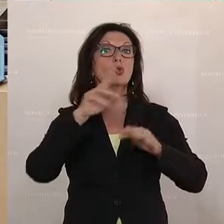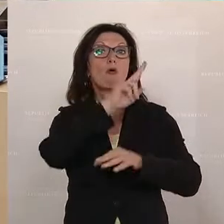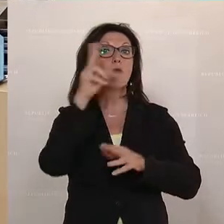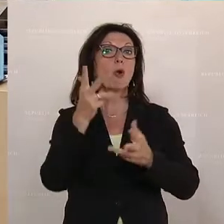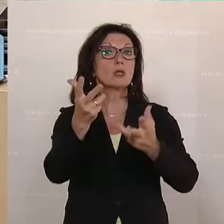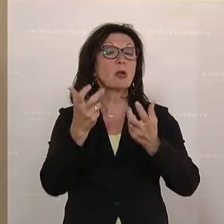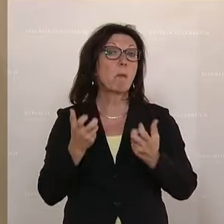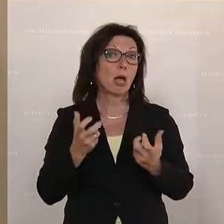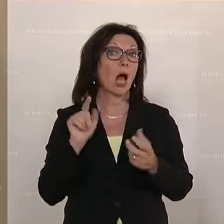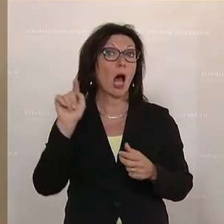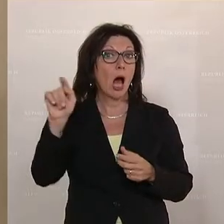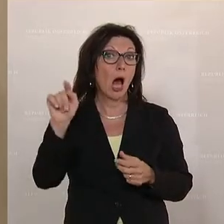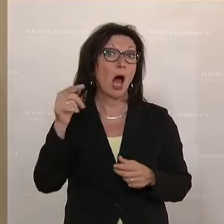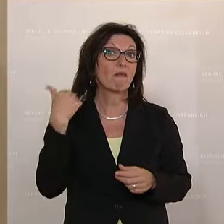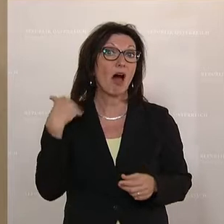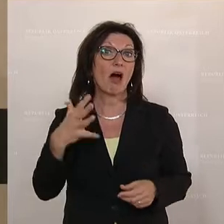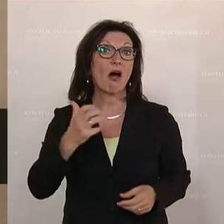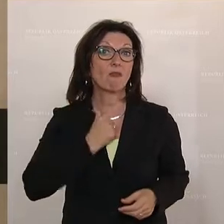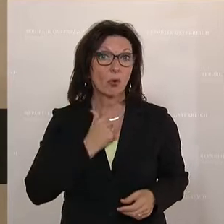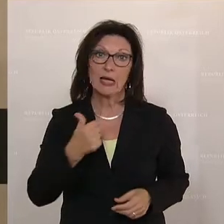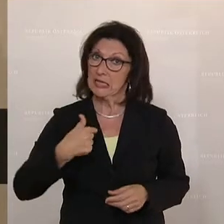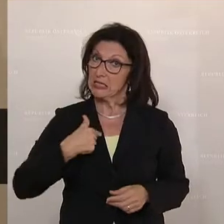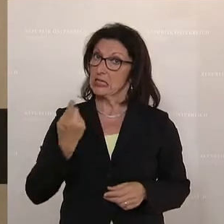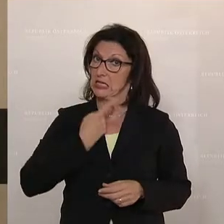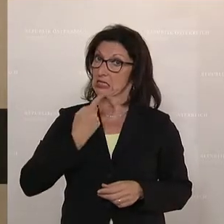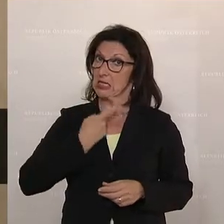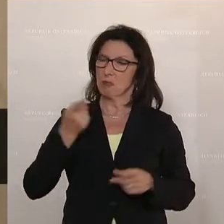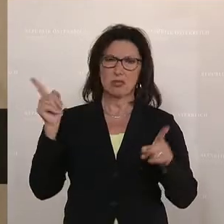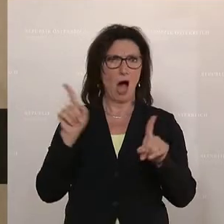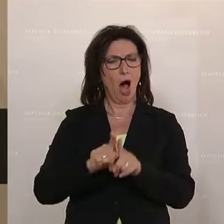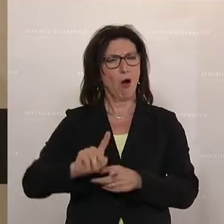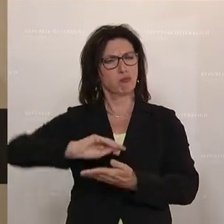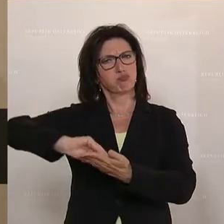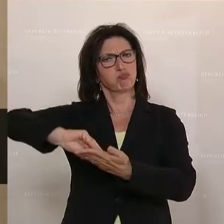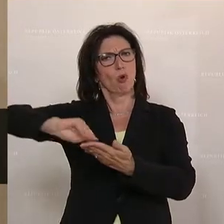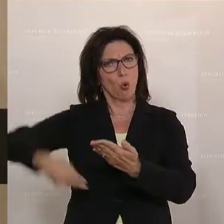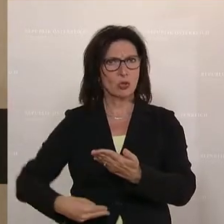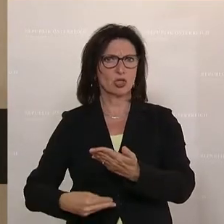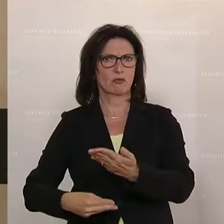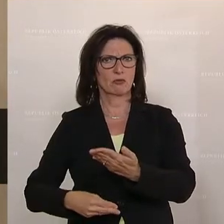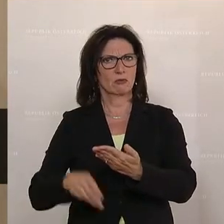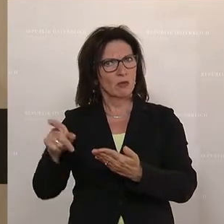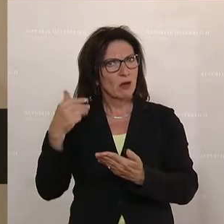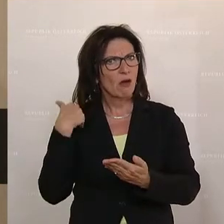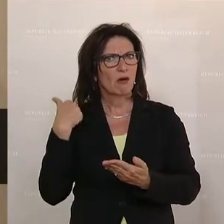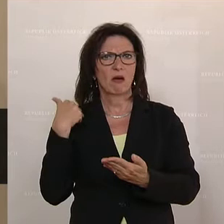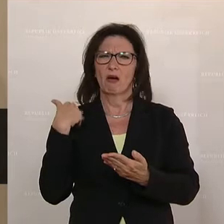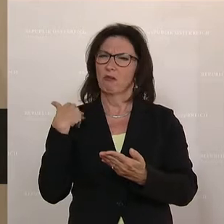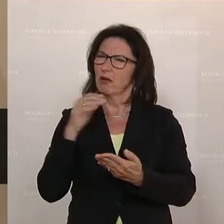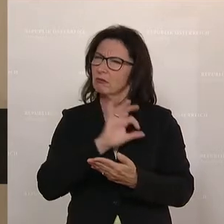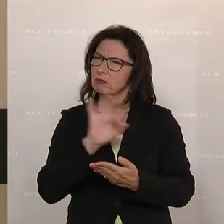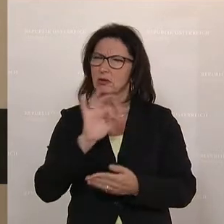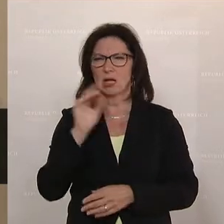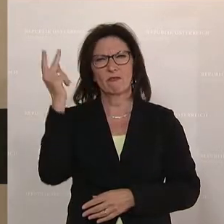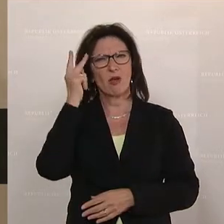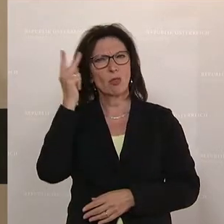Sebastian Bornmänner initiiert wurde. Auch ich habe dieses Volksbegehren mit voller Überzeugung unterschrieben, weil es sehr vernünftig war, sehr ausgewogen war, weil es keine